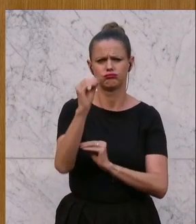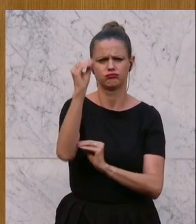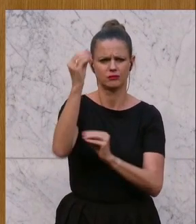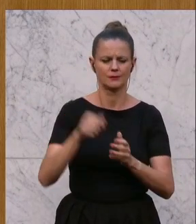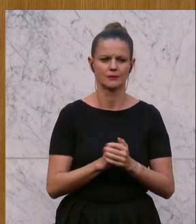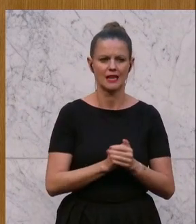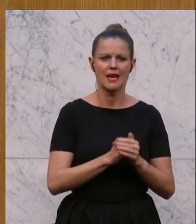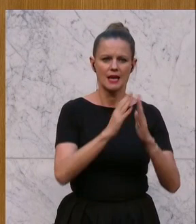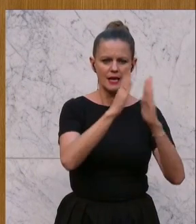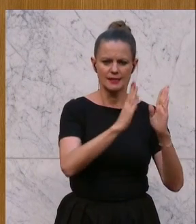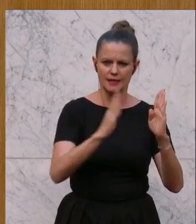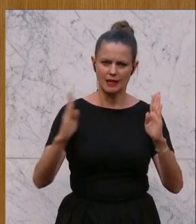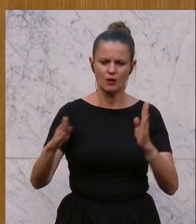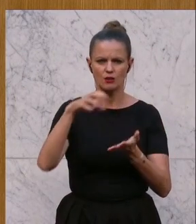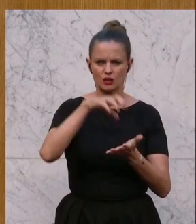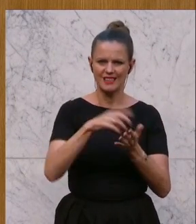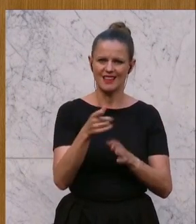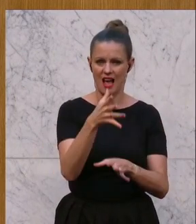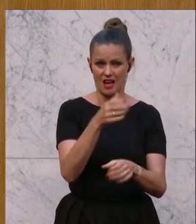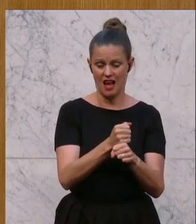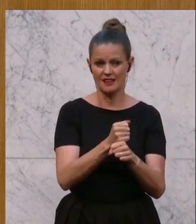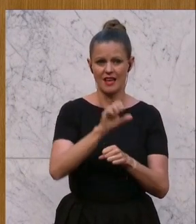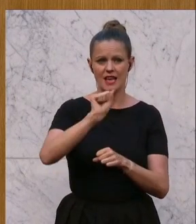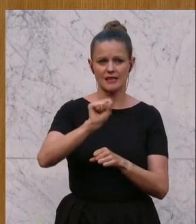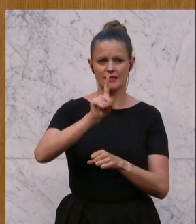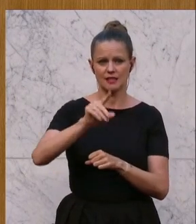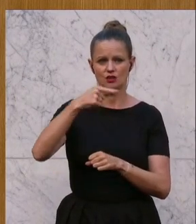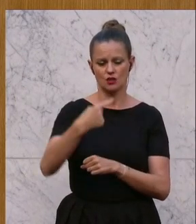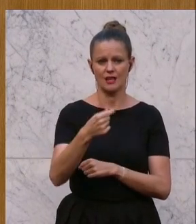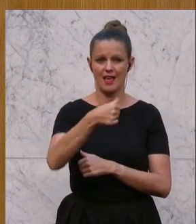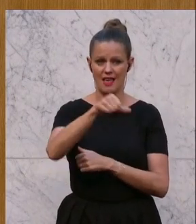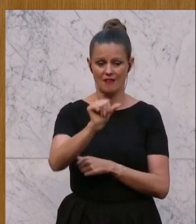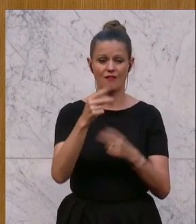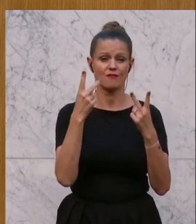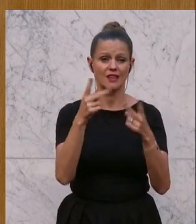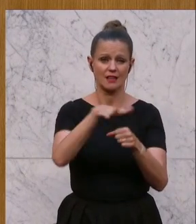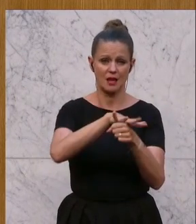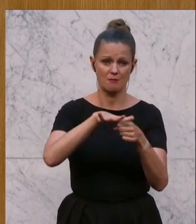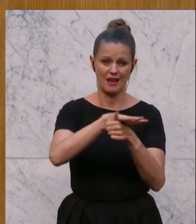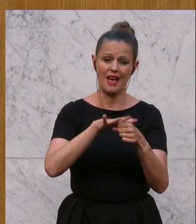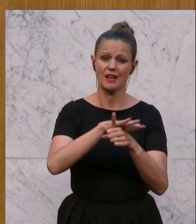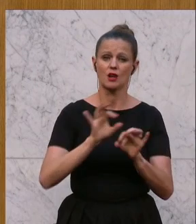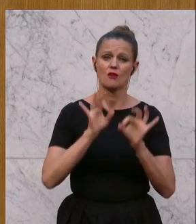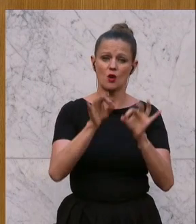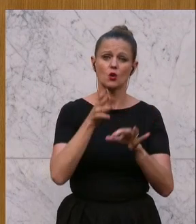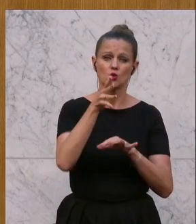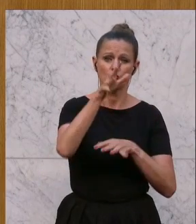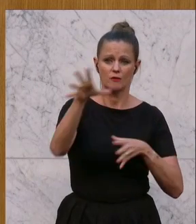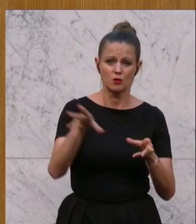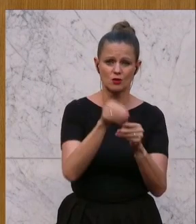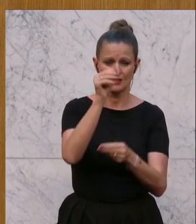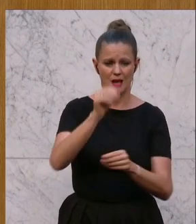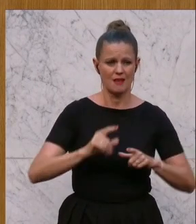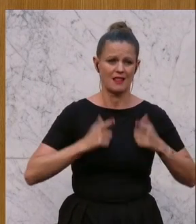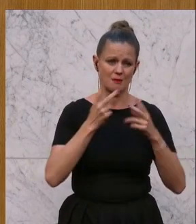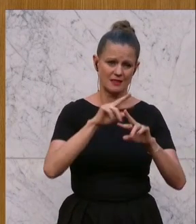den Siedlungen und Städten, nachhaltige Siedlungen und Städten, SDG 11, ein wichtiger Bereich, die Zukunft des Zusammenlebens regelt,